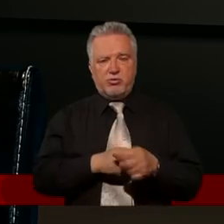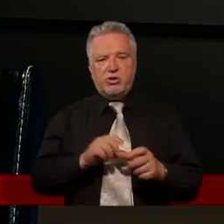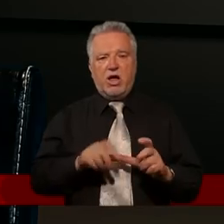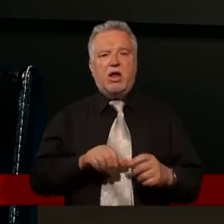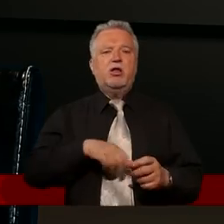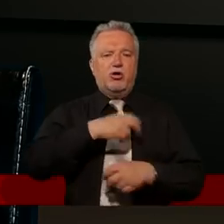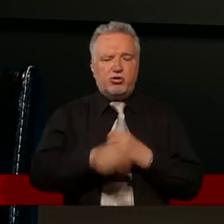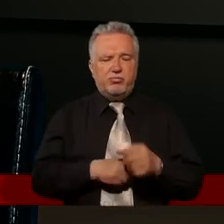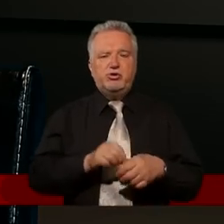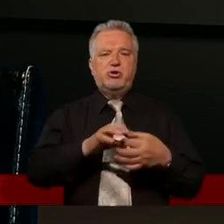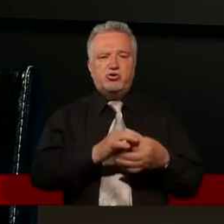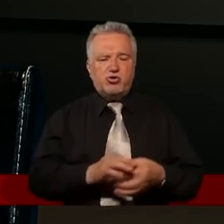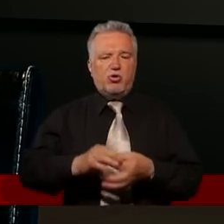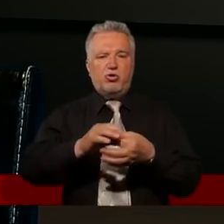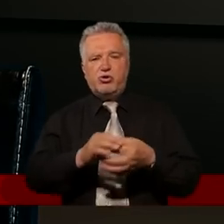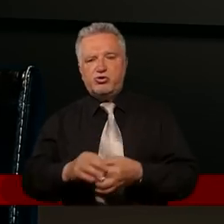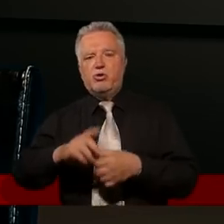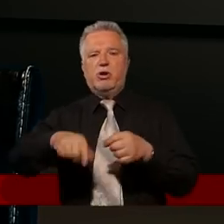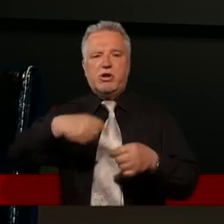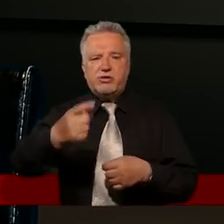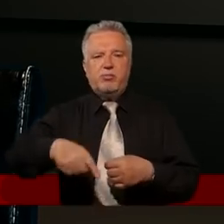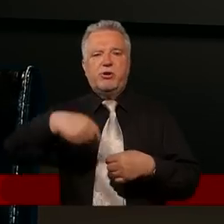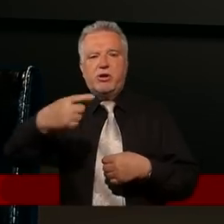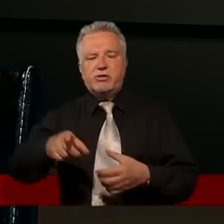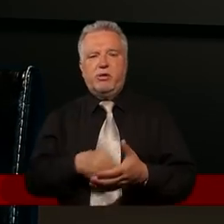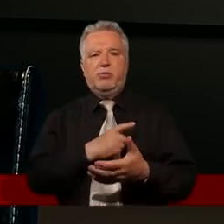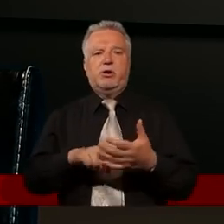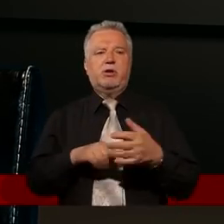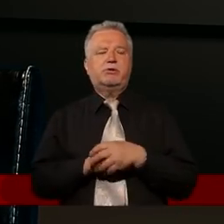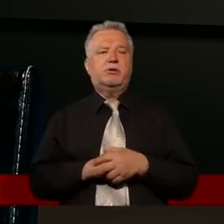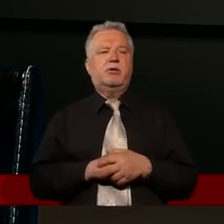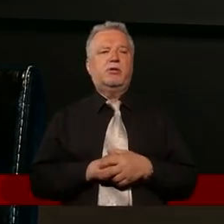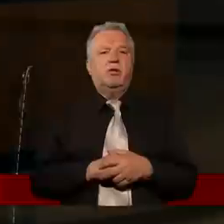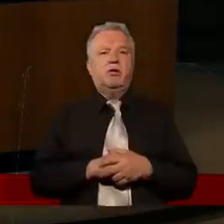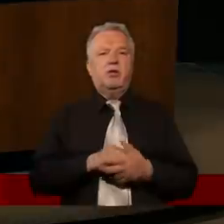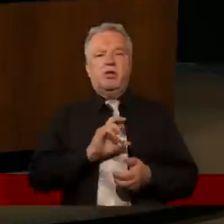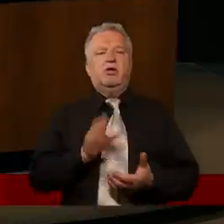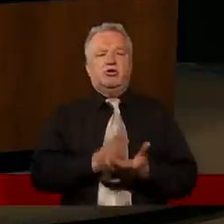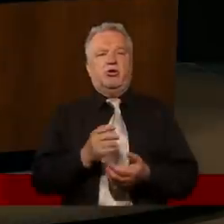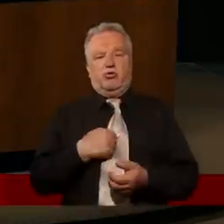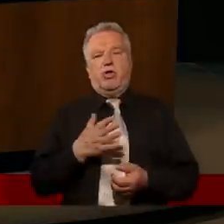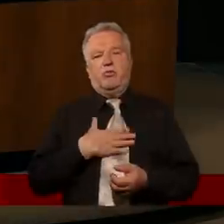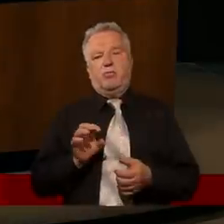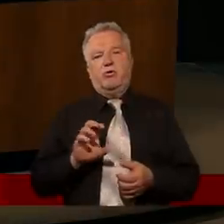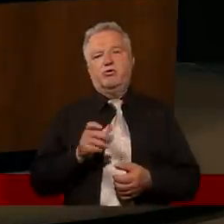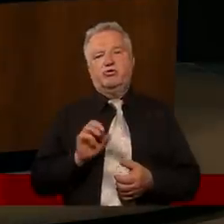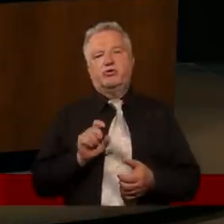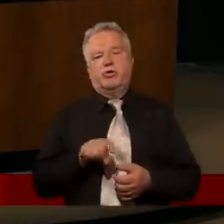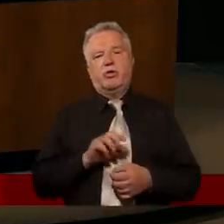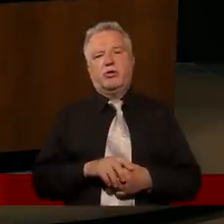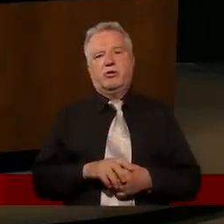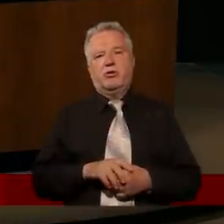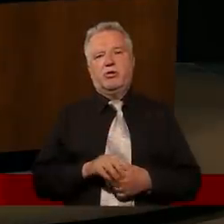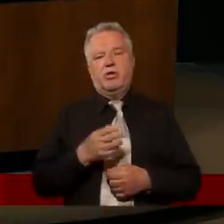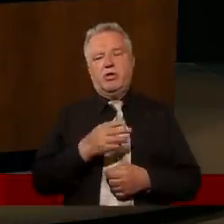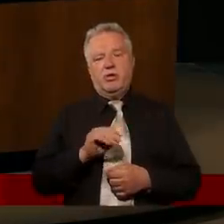a robicie to ciągle i jeszcze raz, i jeszcze raz, i jeszcze raz. Czy tylko ja coś takiego mam? Nie,